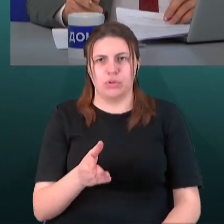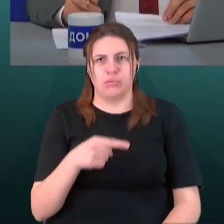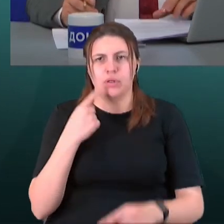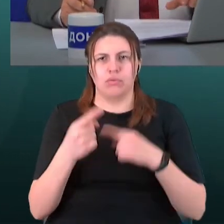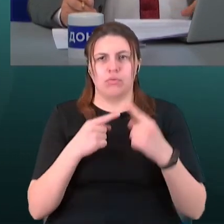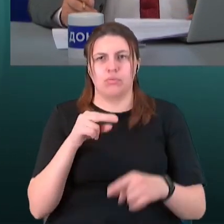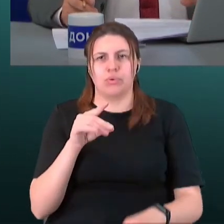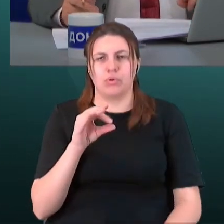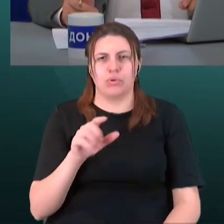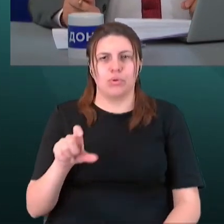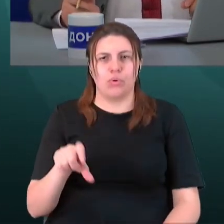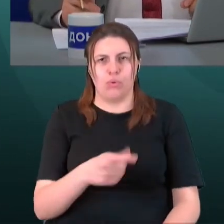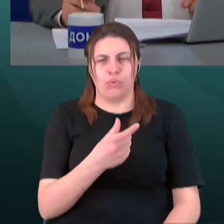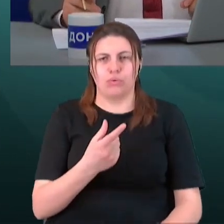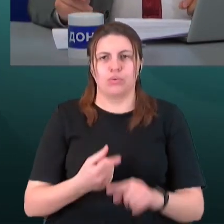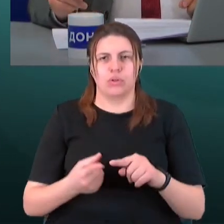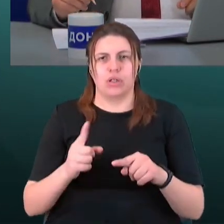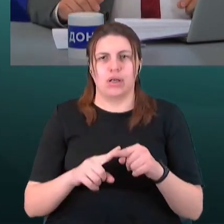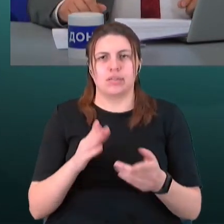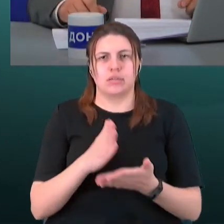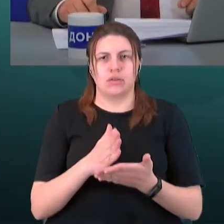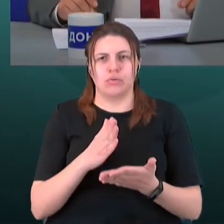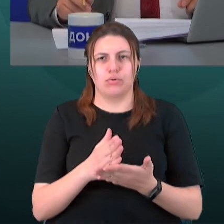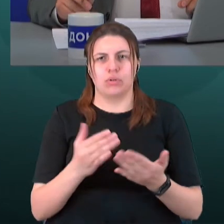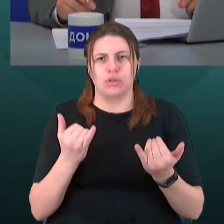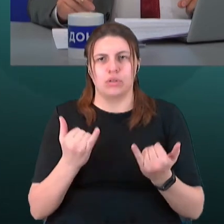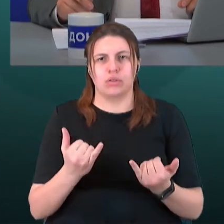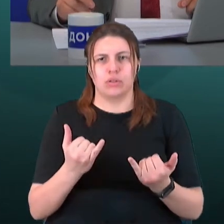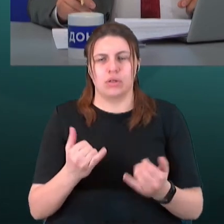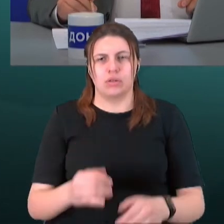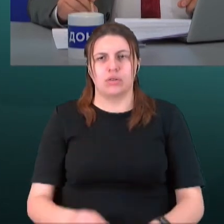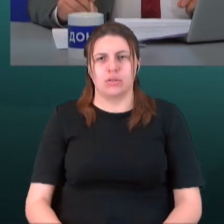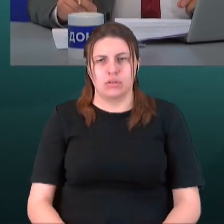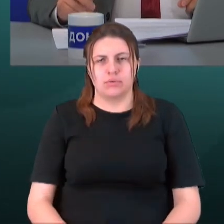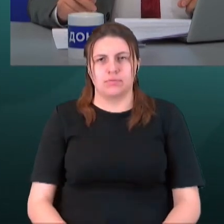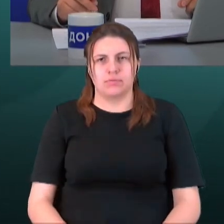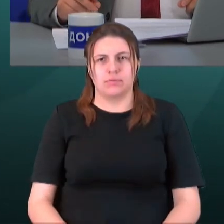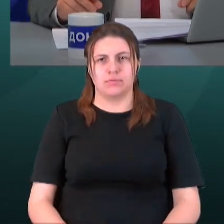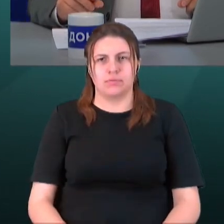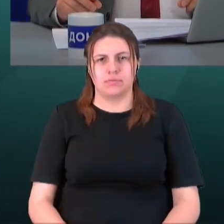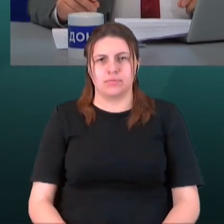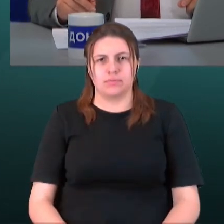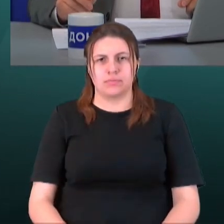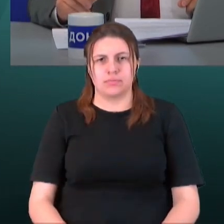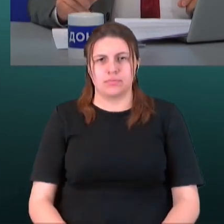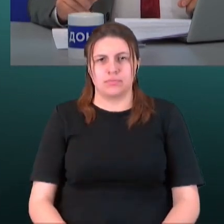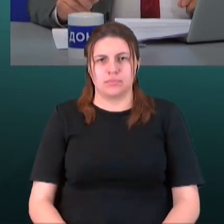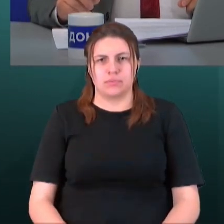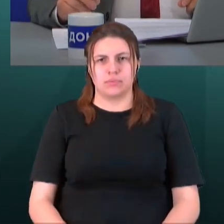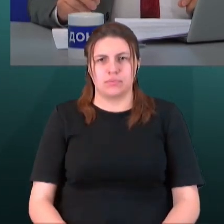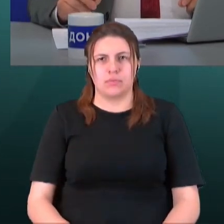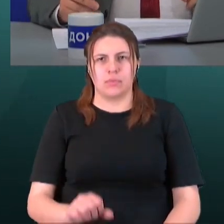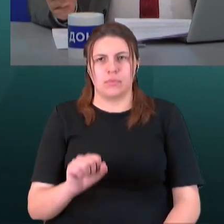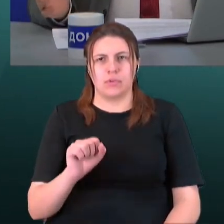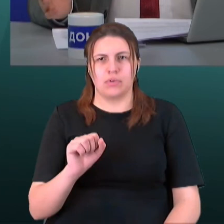знаходиться, зараз я можу помилитися в номері цієї дороги, але у пам'ятні Старобільськ, Бахмут, Станишівка.